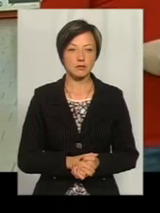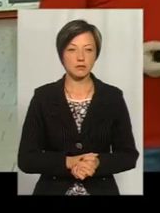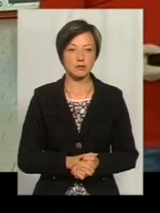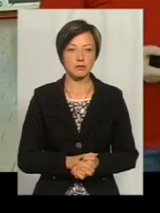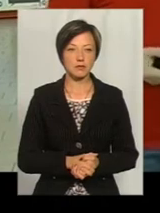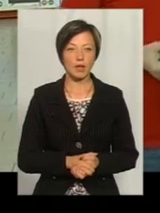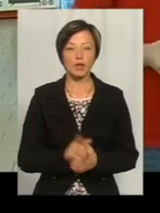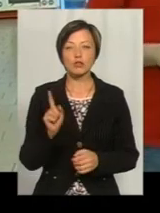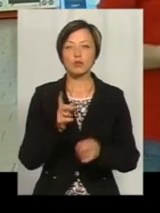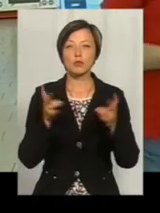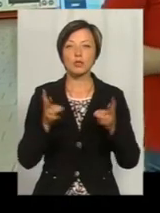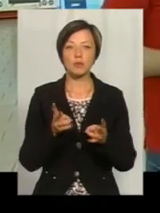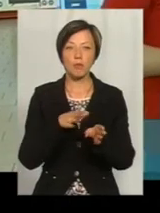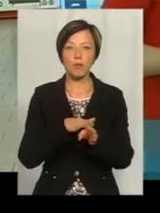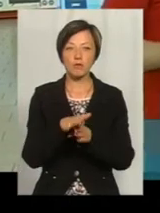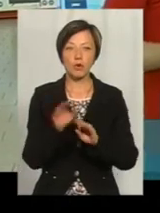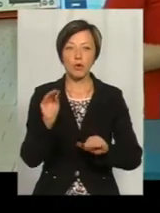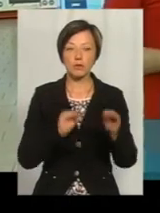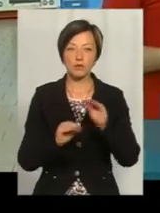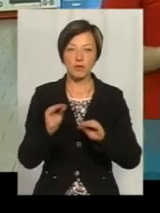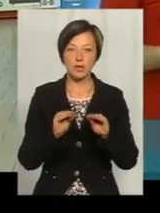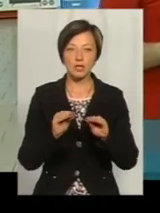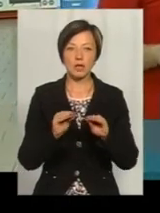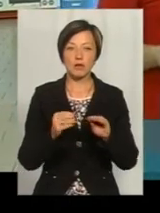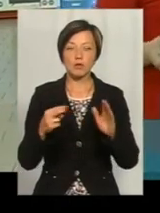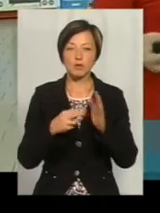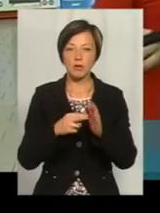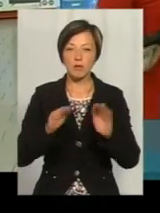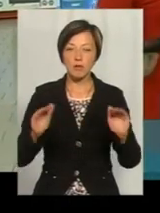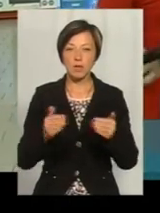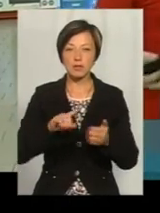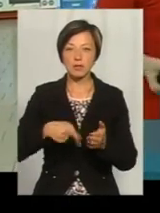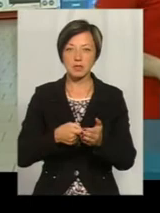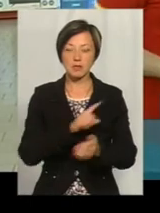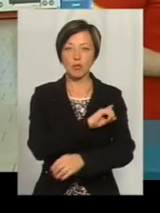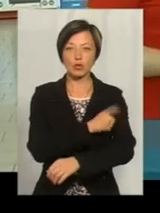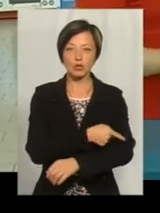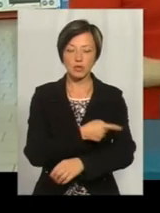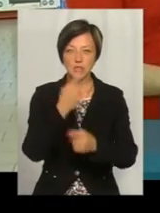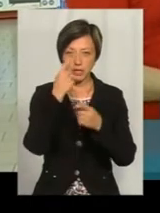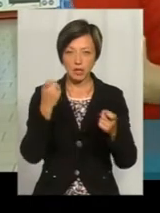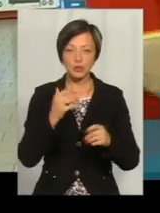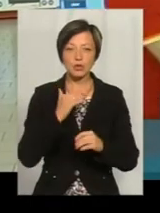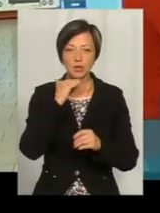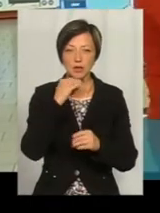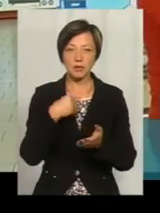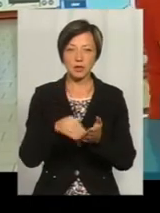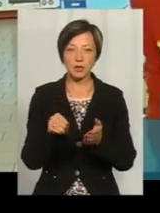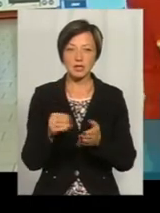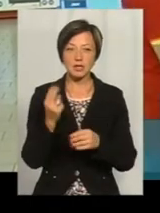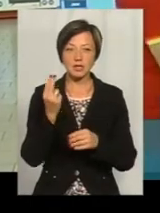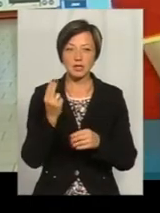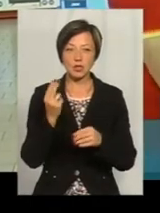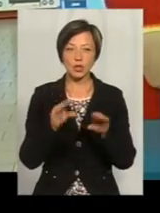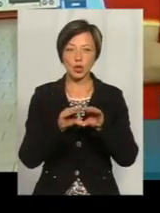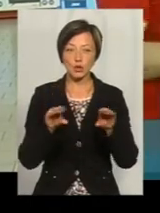Що потрібно для того, щоб повністю укомплектувати і підключити в межах міста, там де є потужний якісний сигнал? Для цього вам буде достатньо придбати цифровий